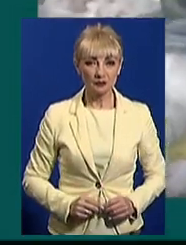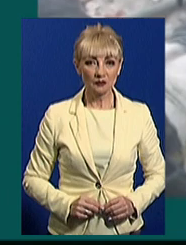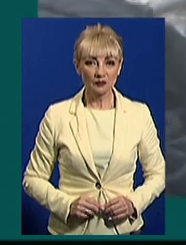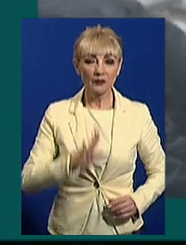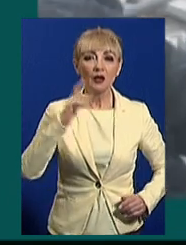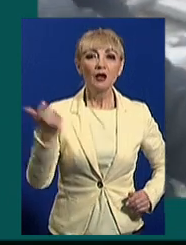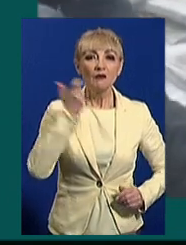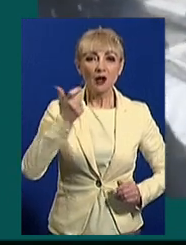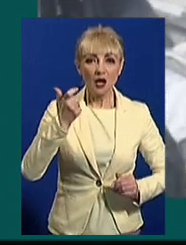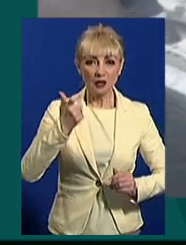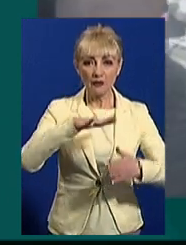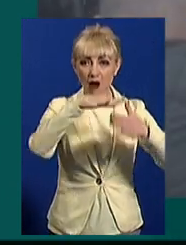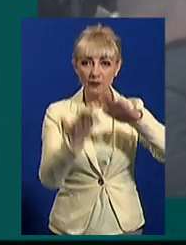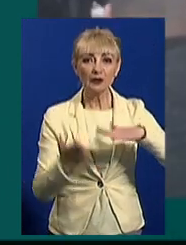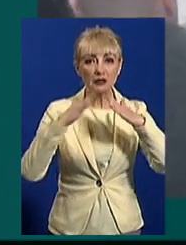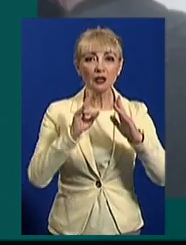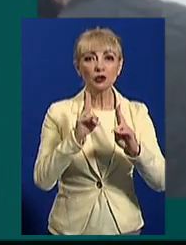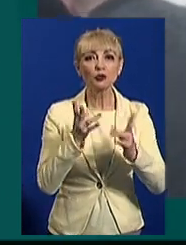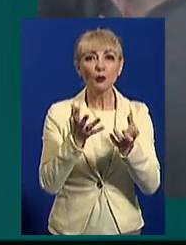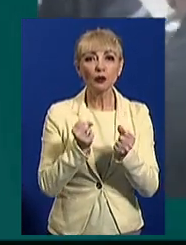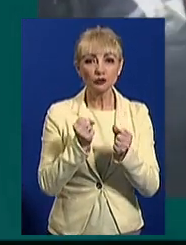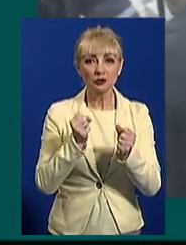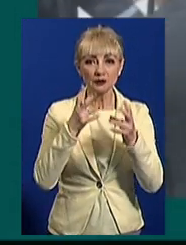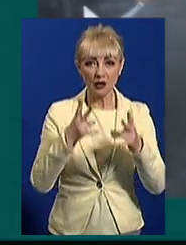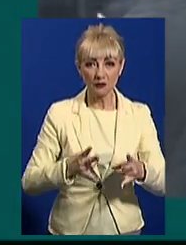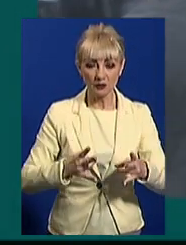У Харкові обвалилася будівля. Хто отримав травми?